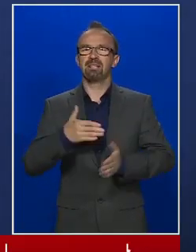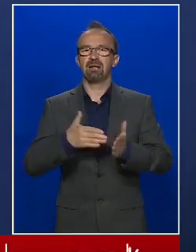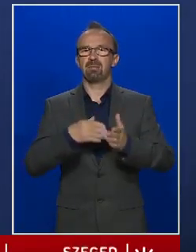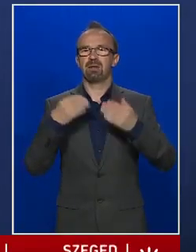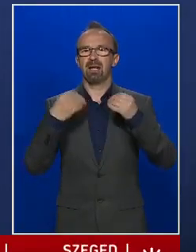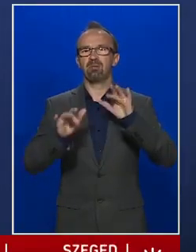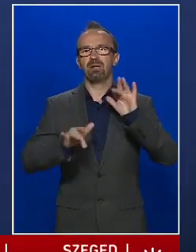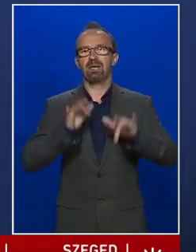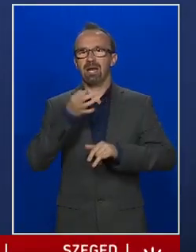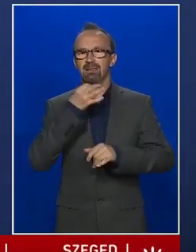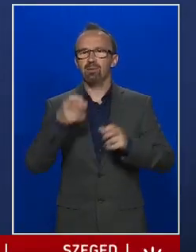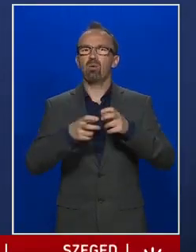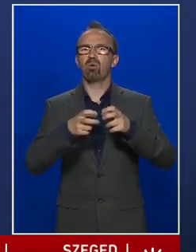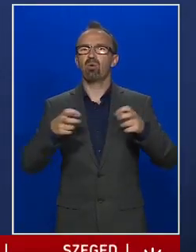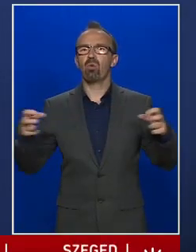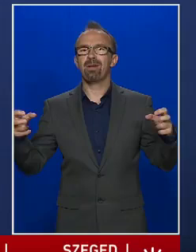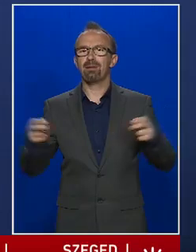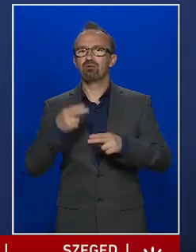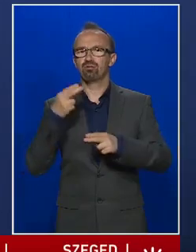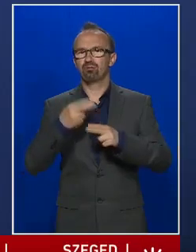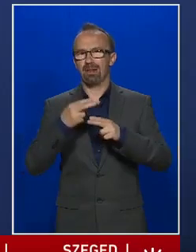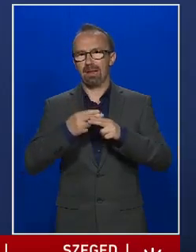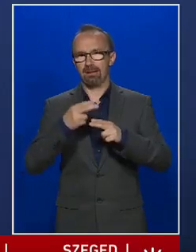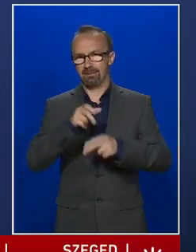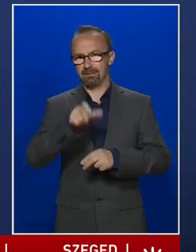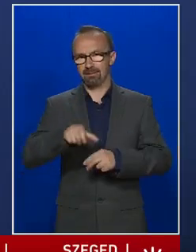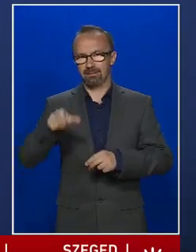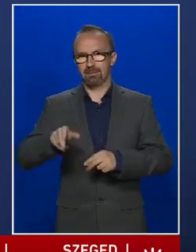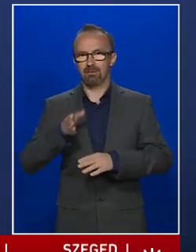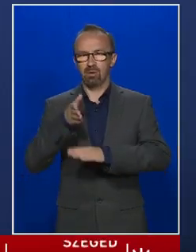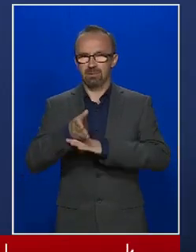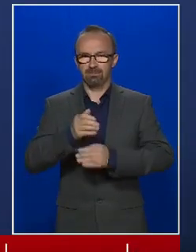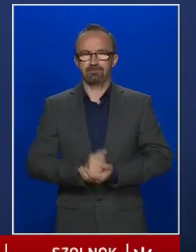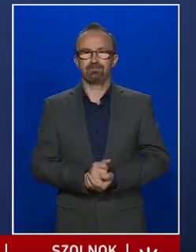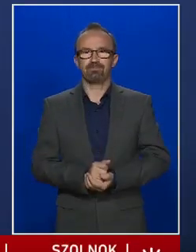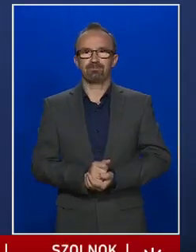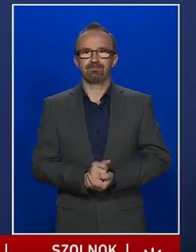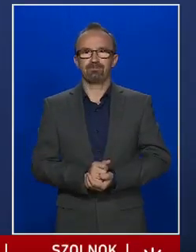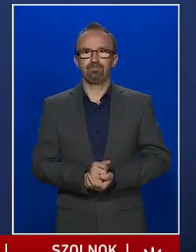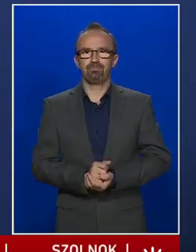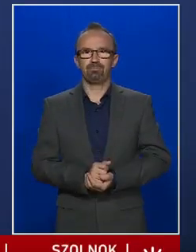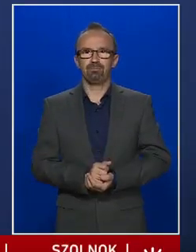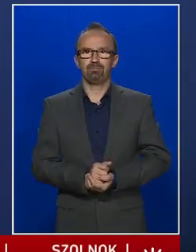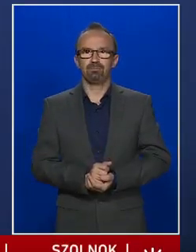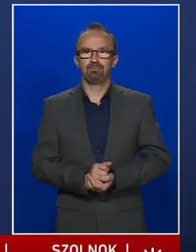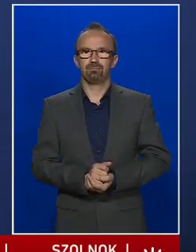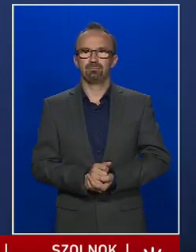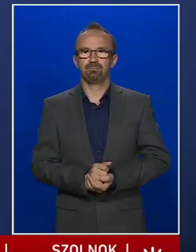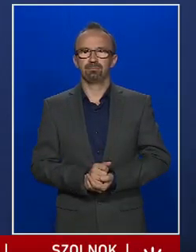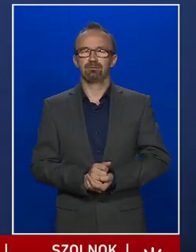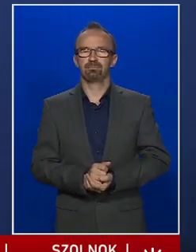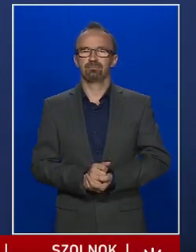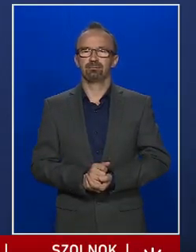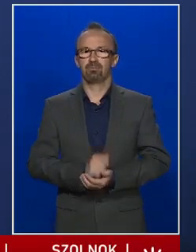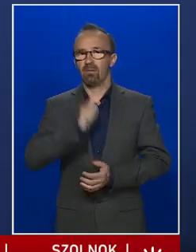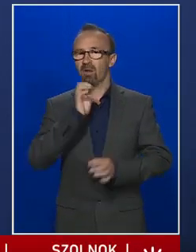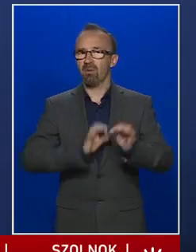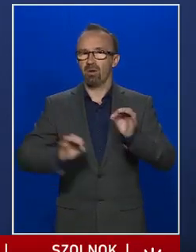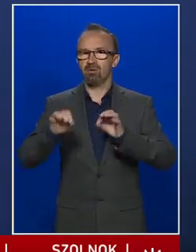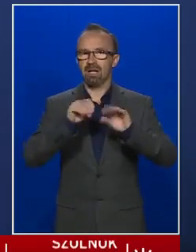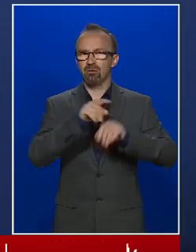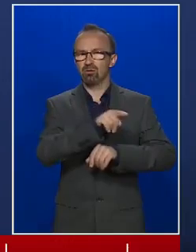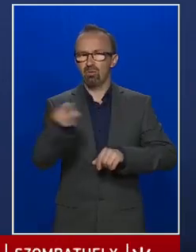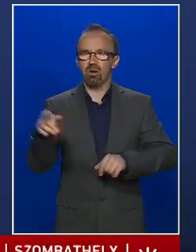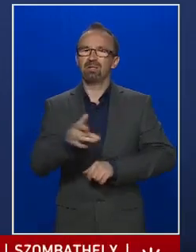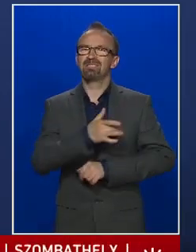a krónikus megbetegedésben szenvedőkhöz. Sokan közülünk Magyarországon